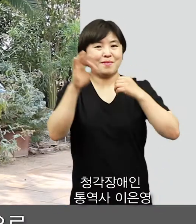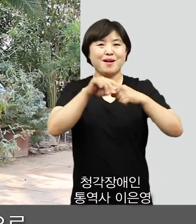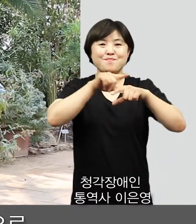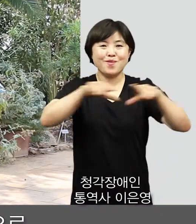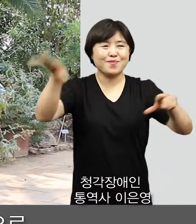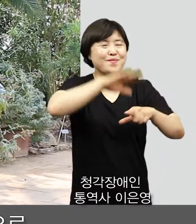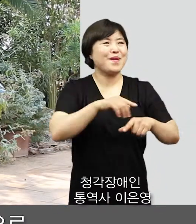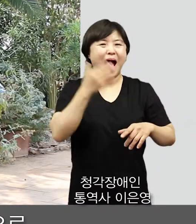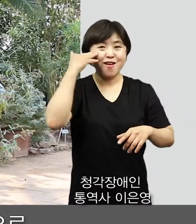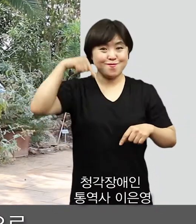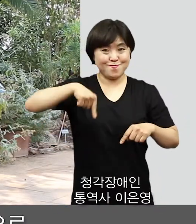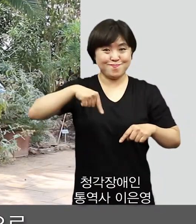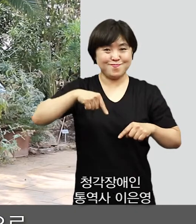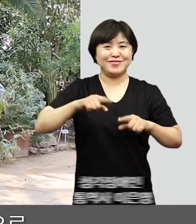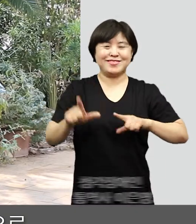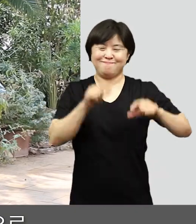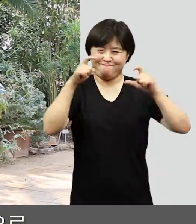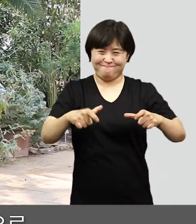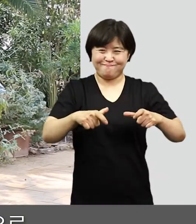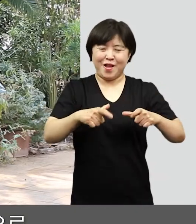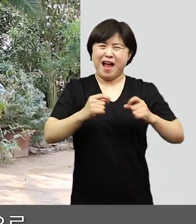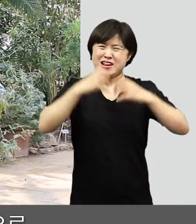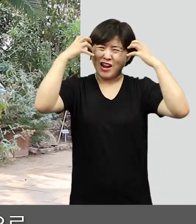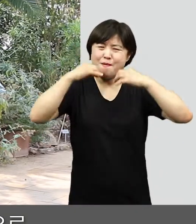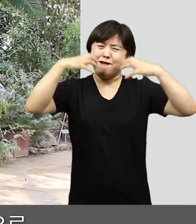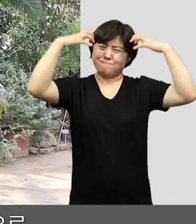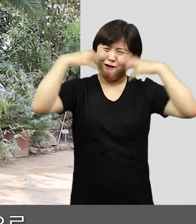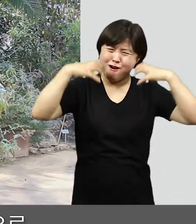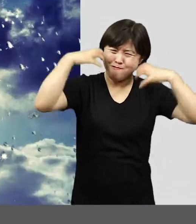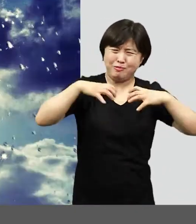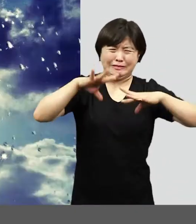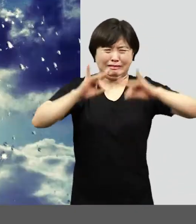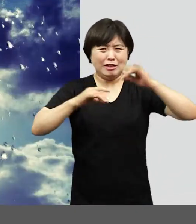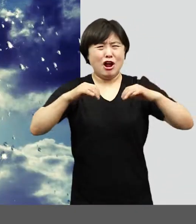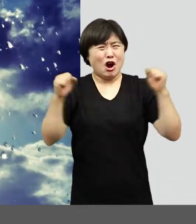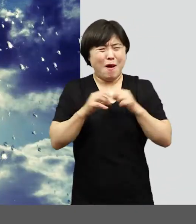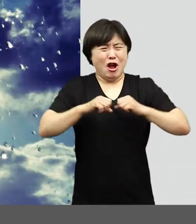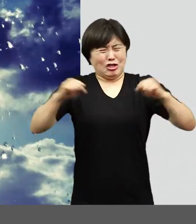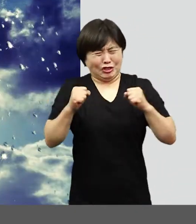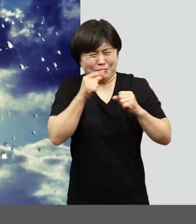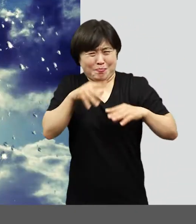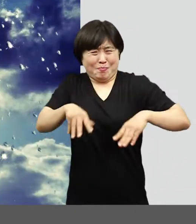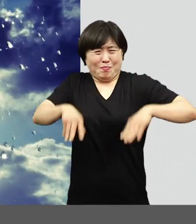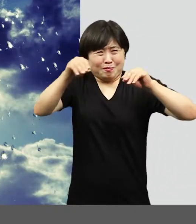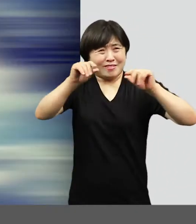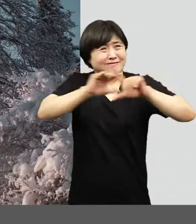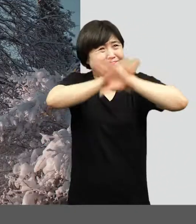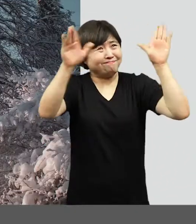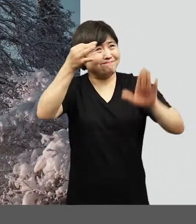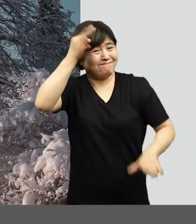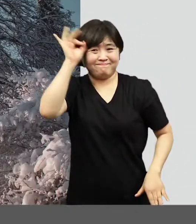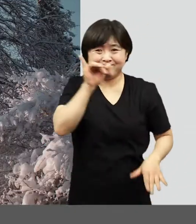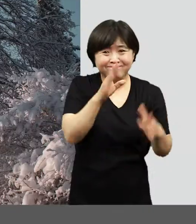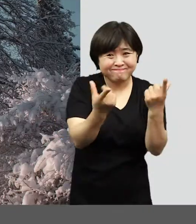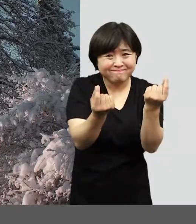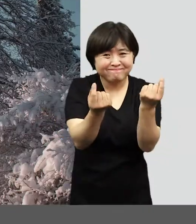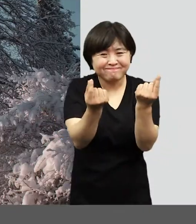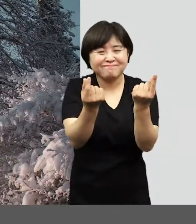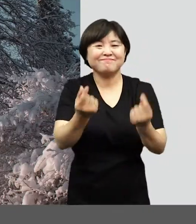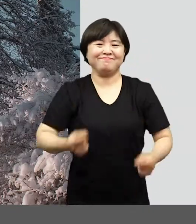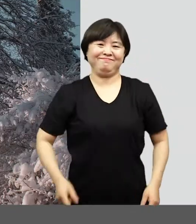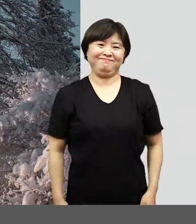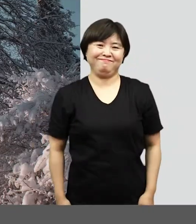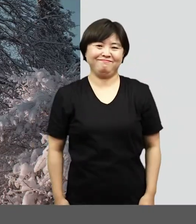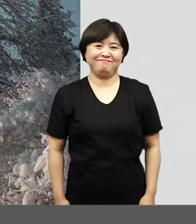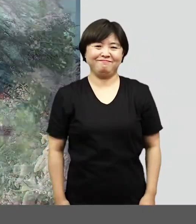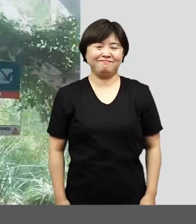온대기후라고 하면 일반적으로 우리가 살고 있는 지역처럼 여름엔 덥고 습하며 겨울엔 춥고 건조한